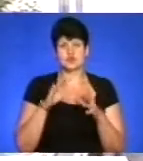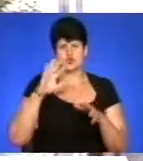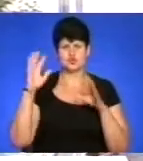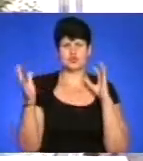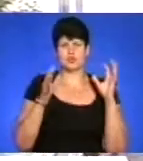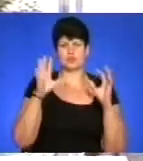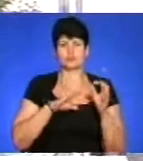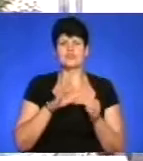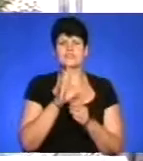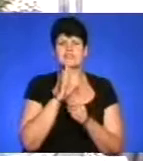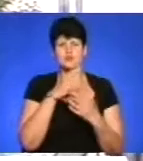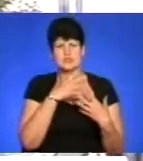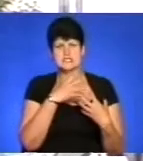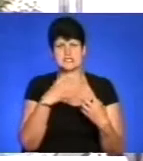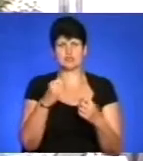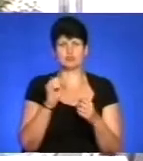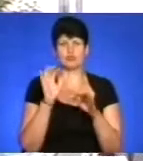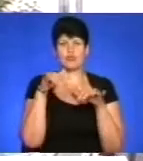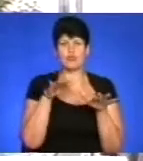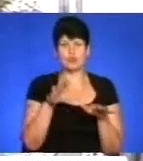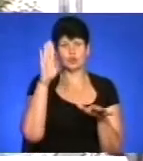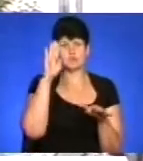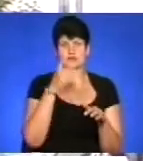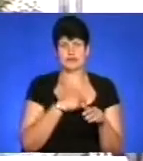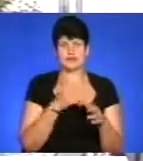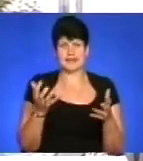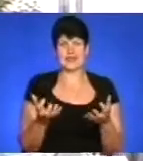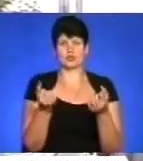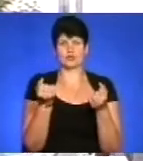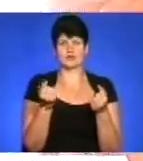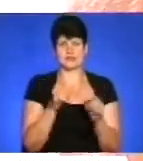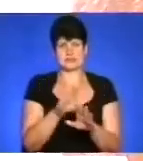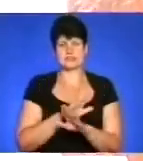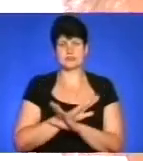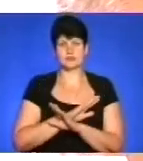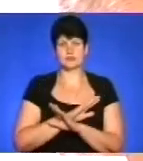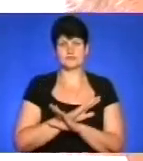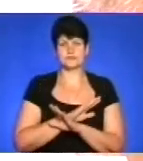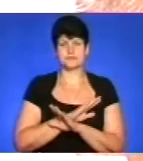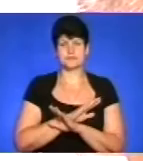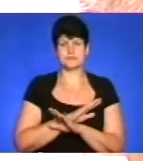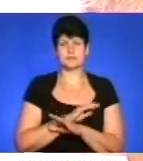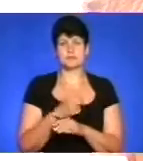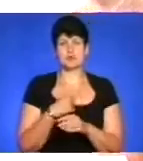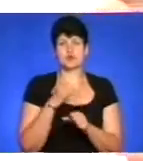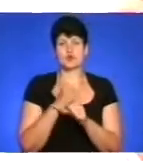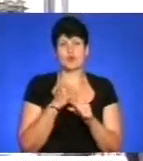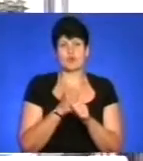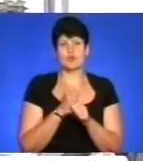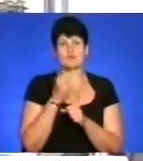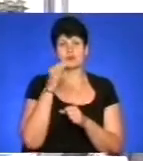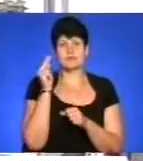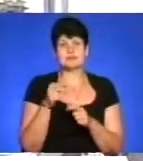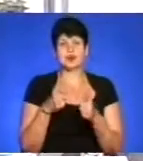дівчинку затягнуло в море, хлопці кинулися її рятувати і загинули. Ми робимо винуватцями організаторів того